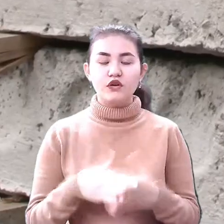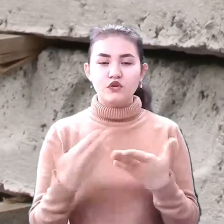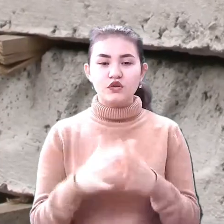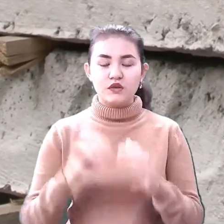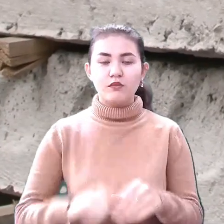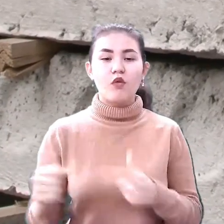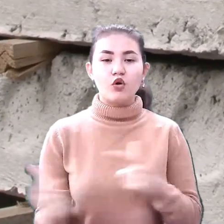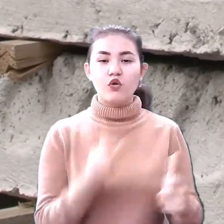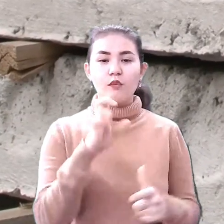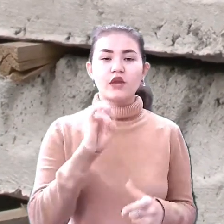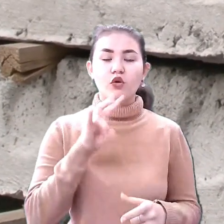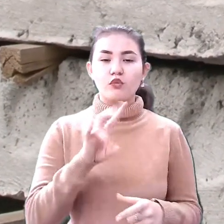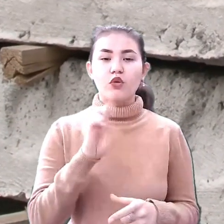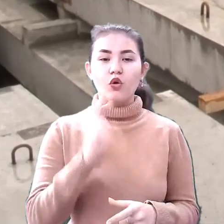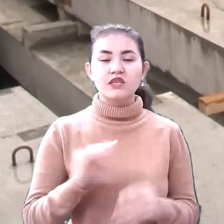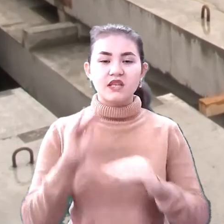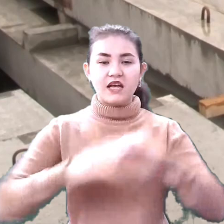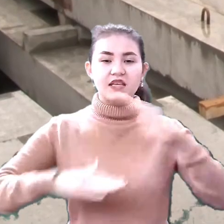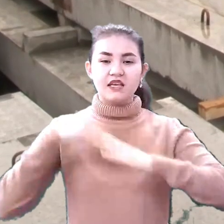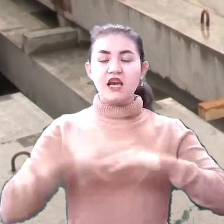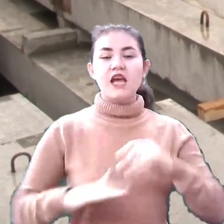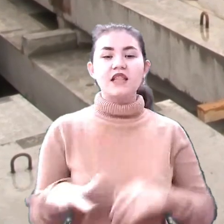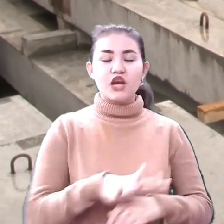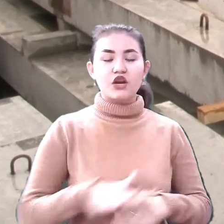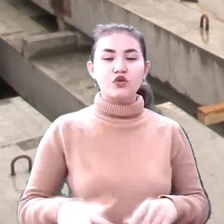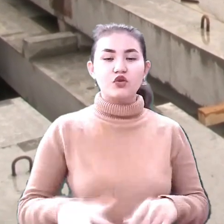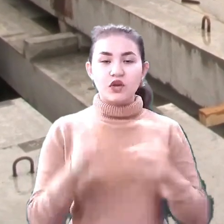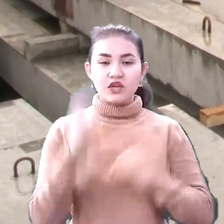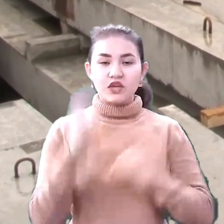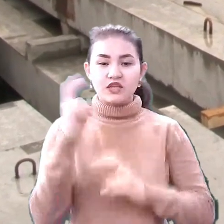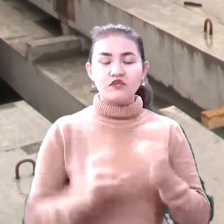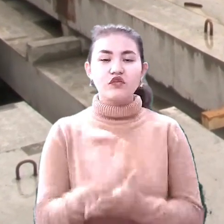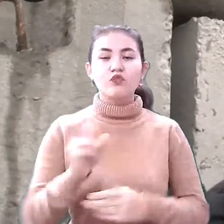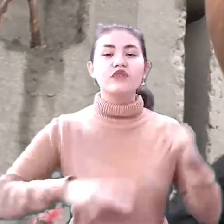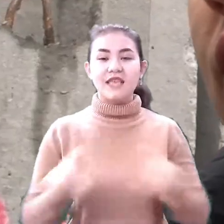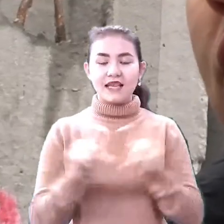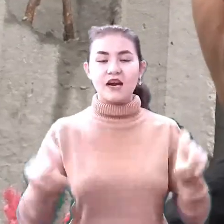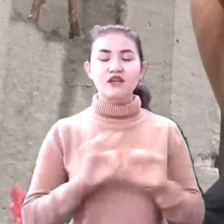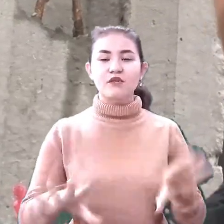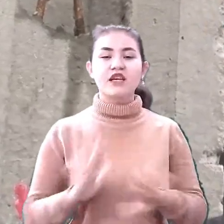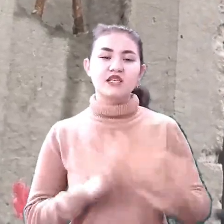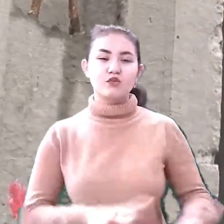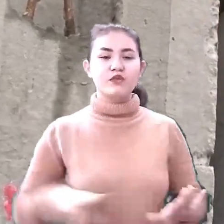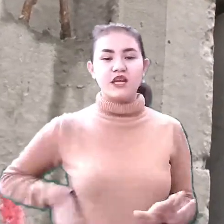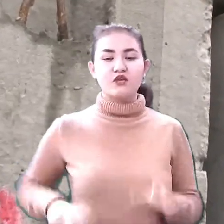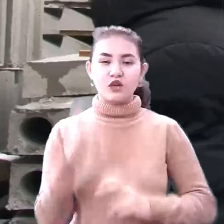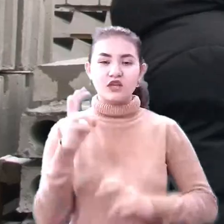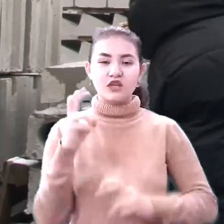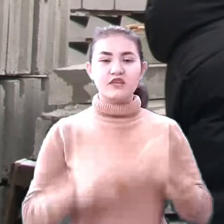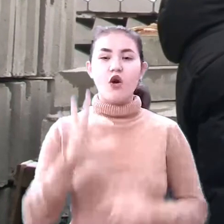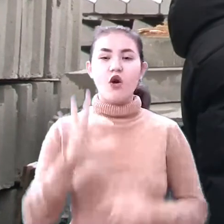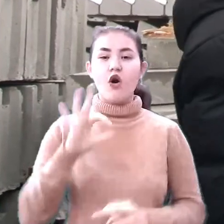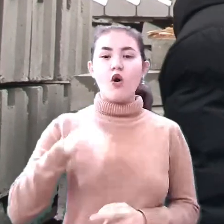Готові бетонні блоки, складені на території заводу, виготовляли для будівництва дитсадка, розповідає заступник директора заводу Олег Шарком.